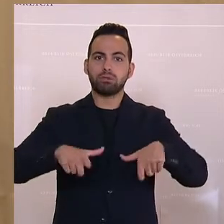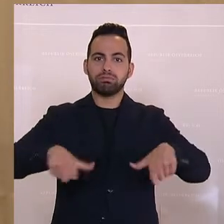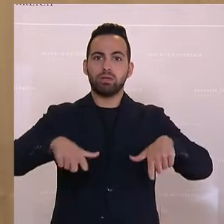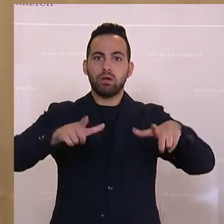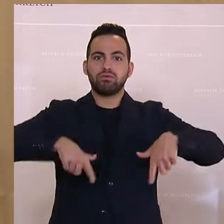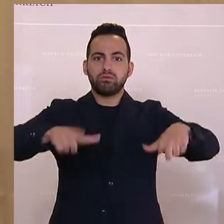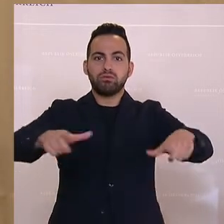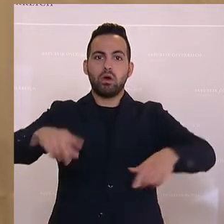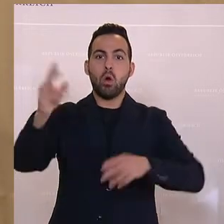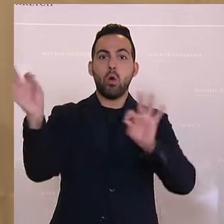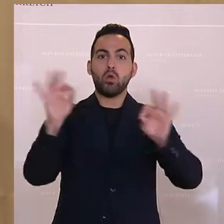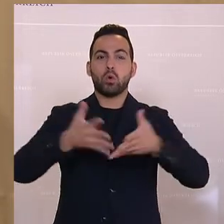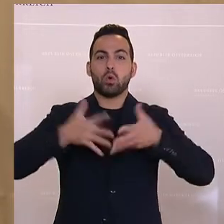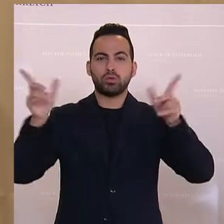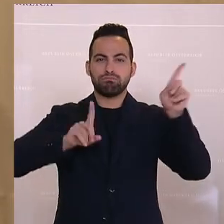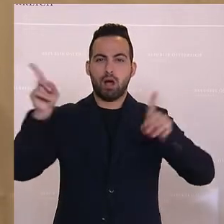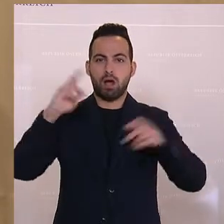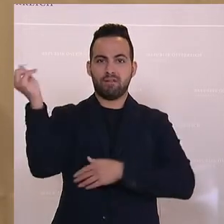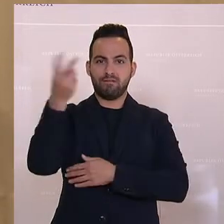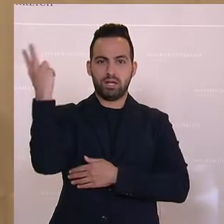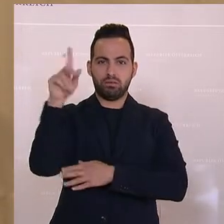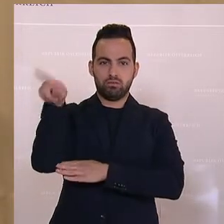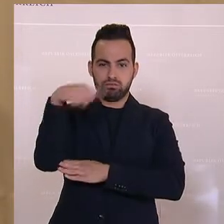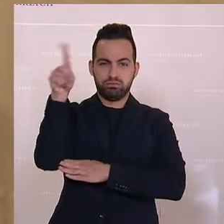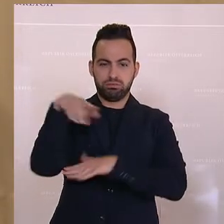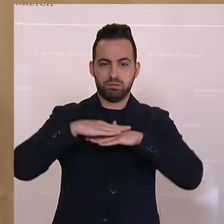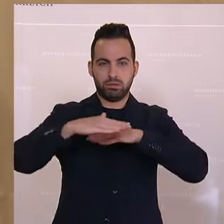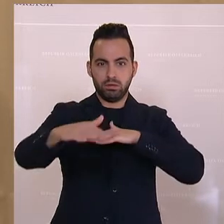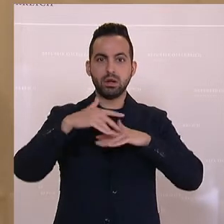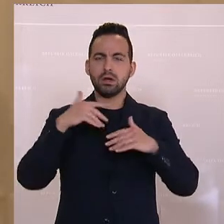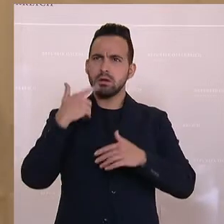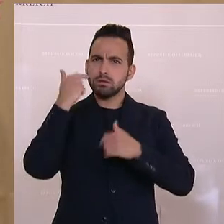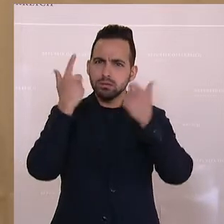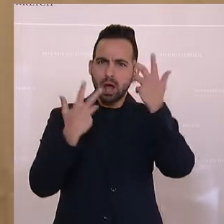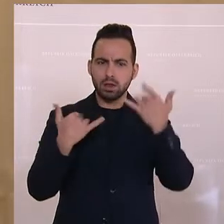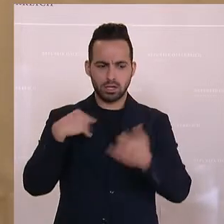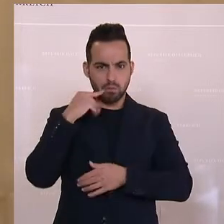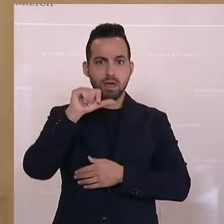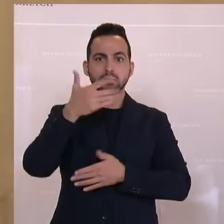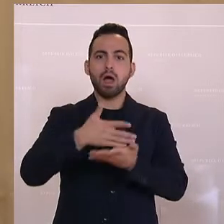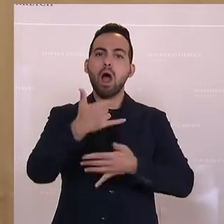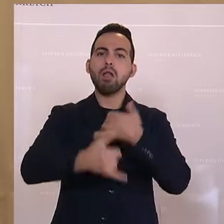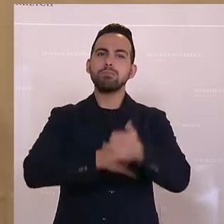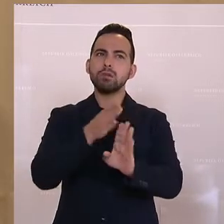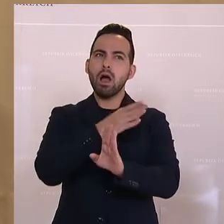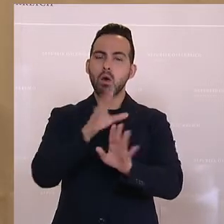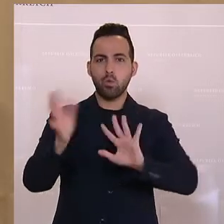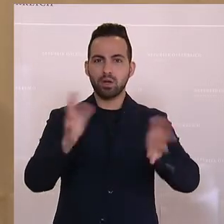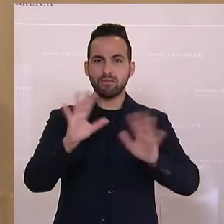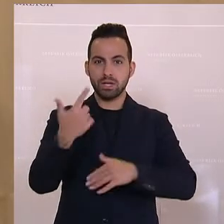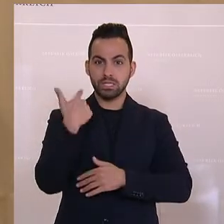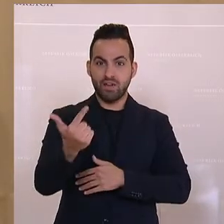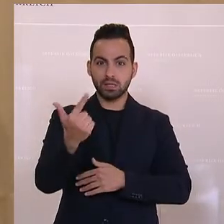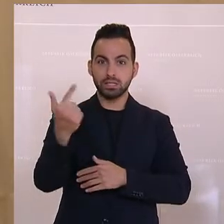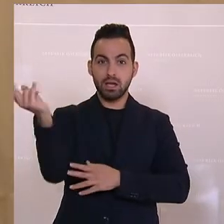Windparks geht. Und soweit ich mich so ein bisschen von den Zahlen her erinnern kann, glaube ich, haben wir im ersten Halbjahr heuer ungefähr 20